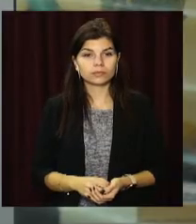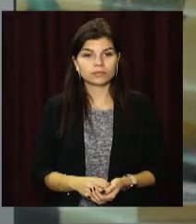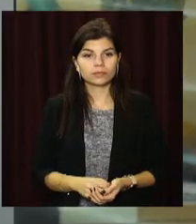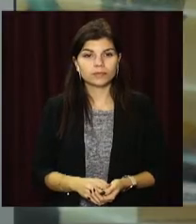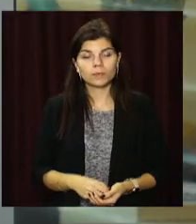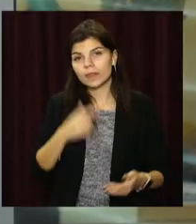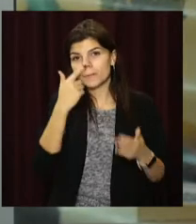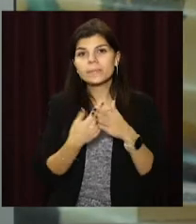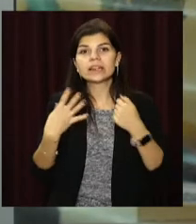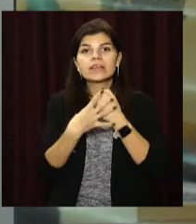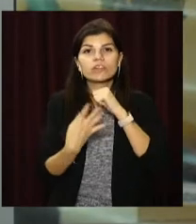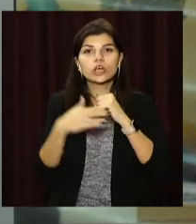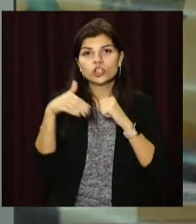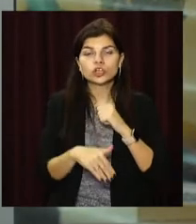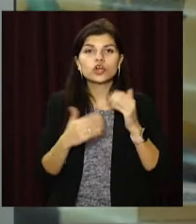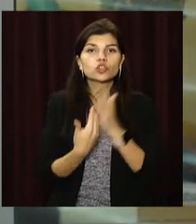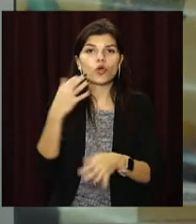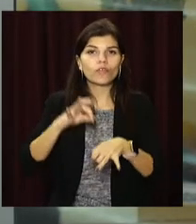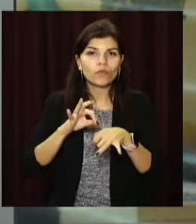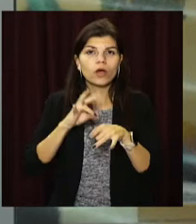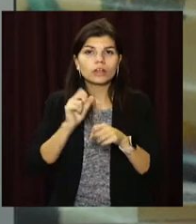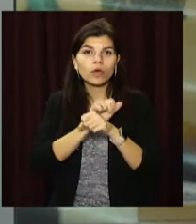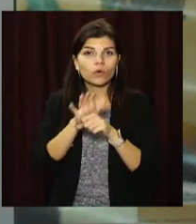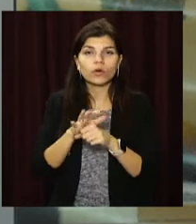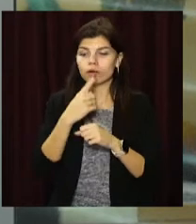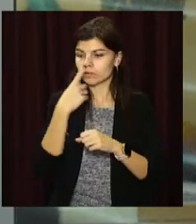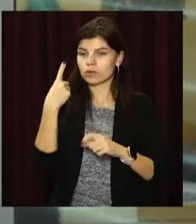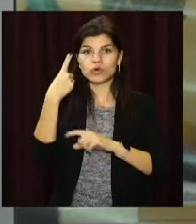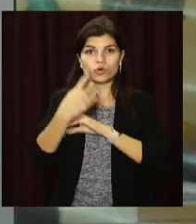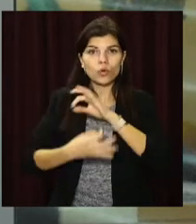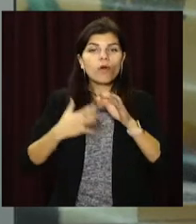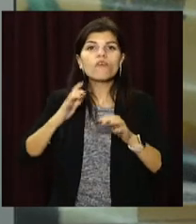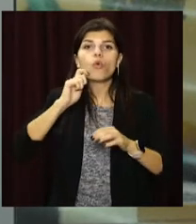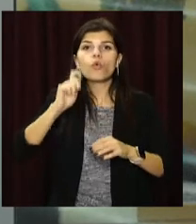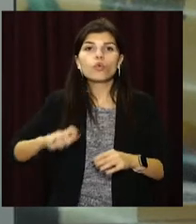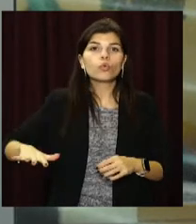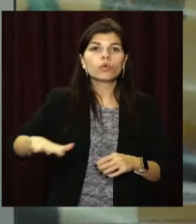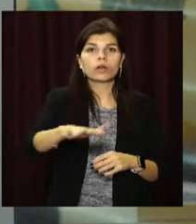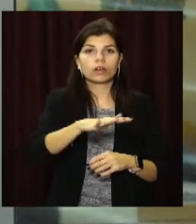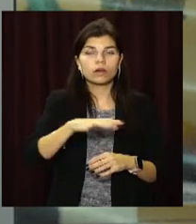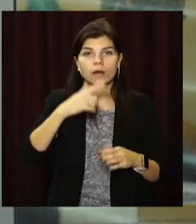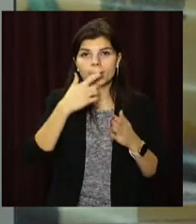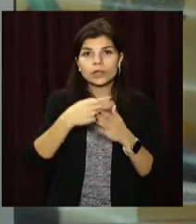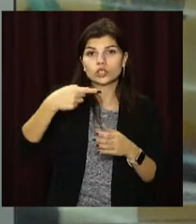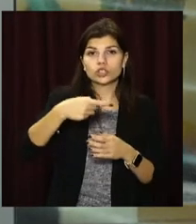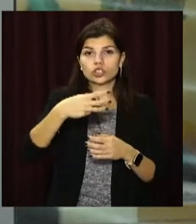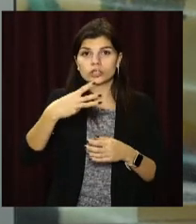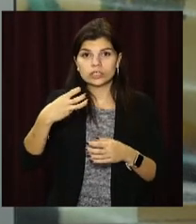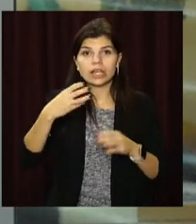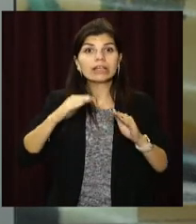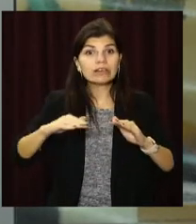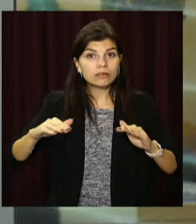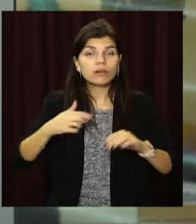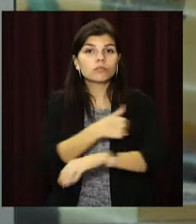Майже 19 тисяч нових хворих на ковід виявили за попередню добу в Україні. З них понад 1300 діти.